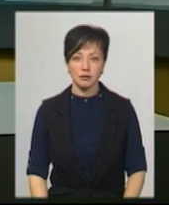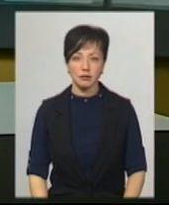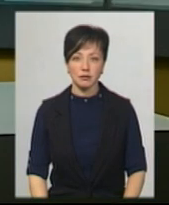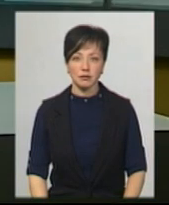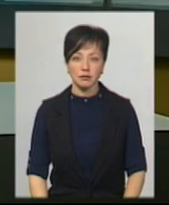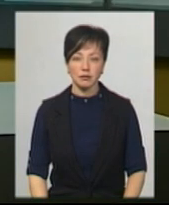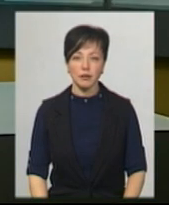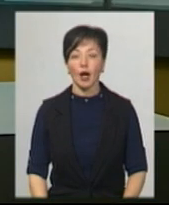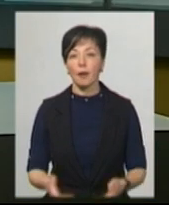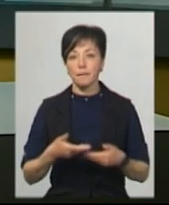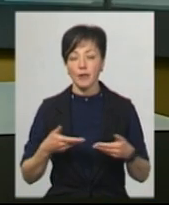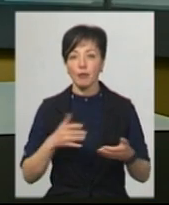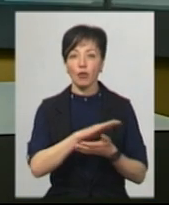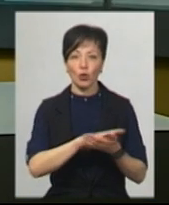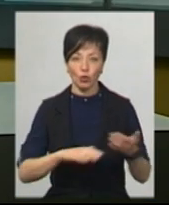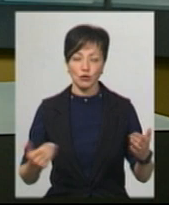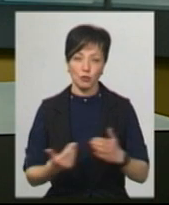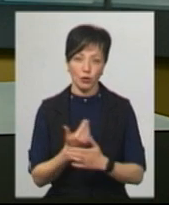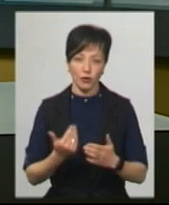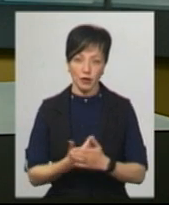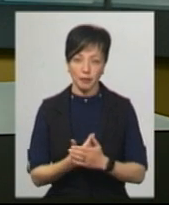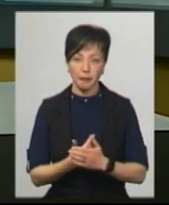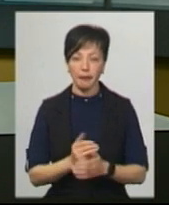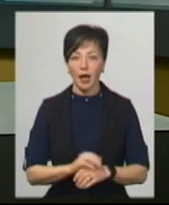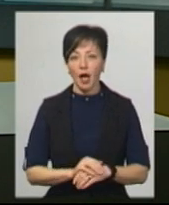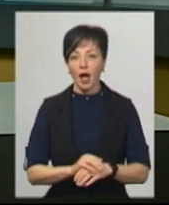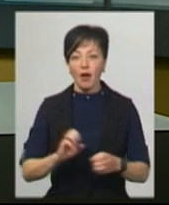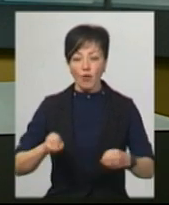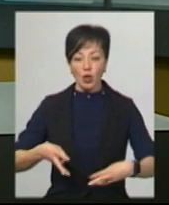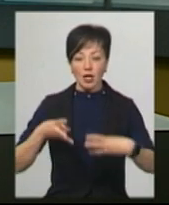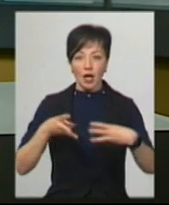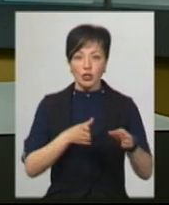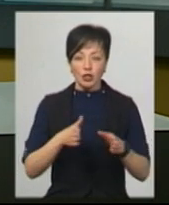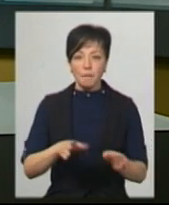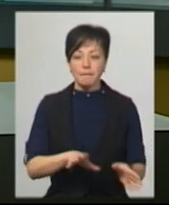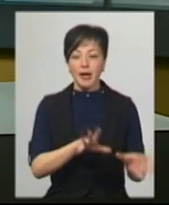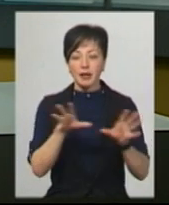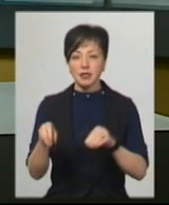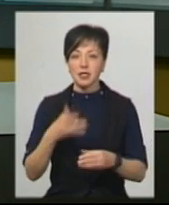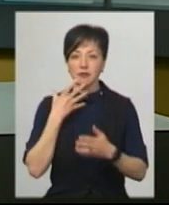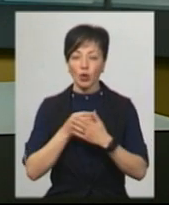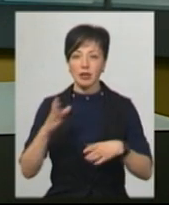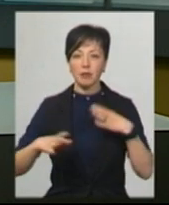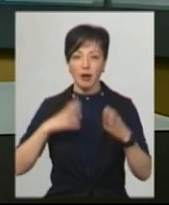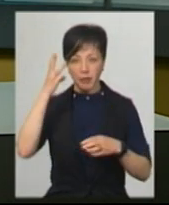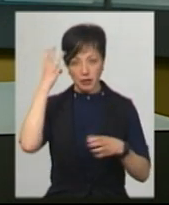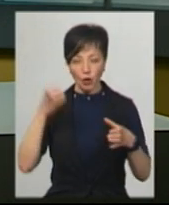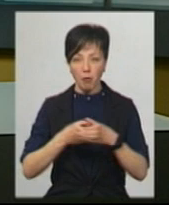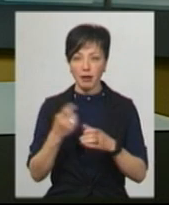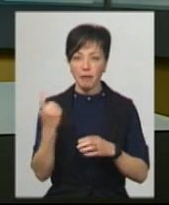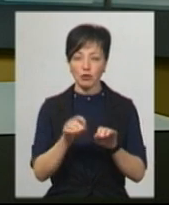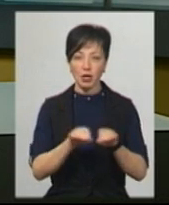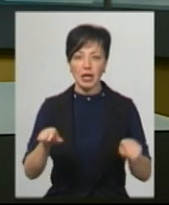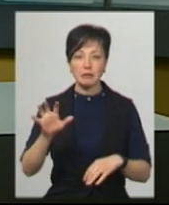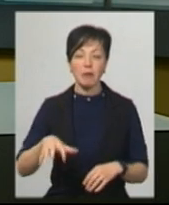Ми продовжимо наш інформаційний випуск. В онлайн-режим перенесли свої тренування хмельницька команда першої ліги з